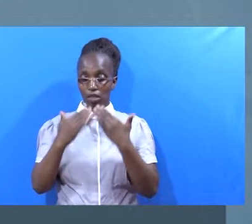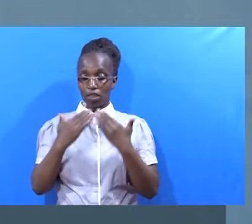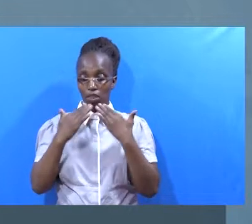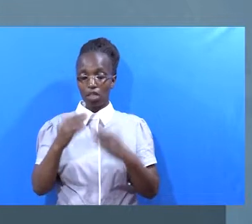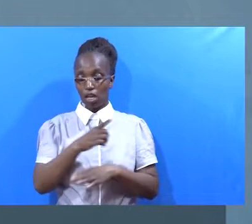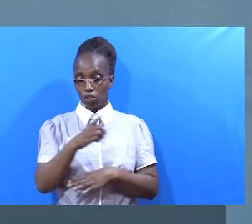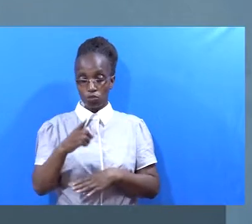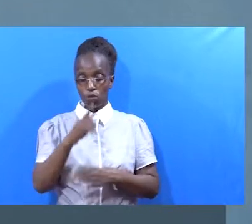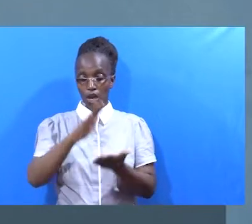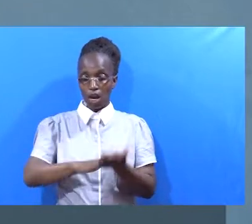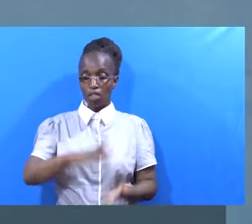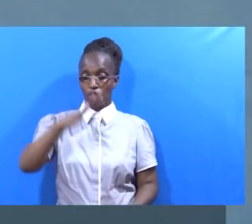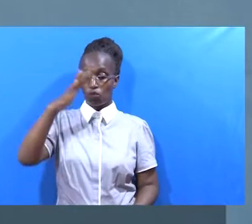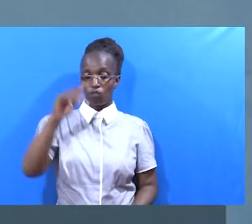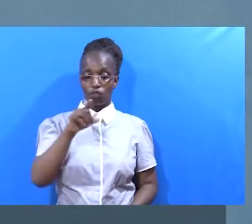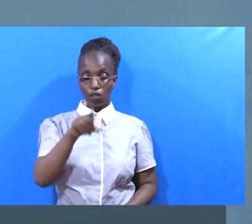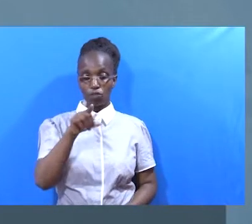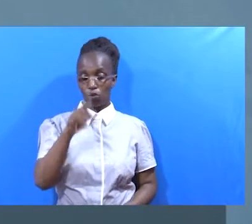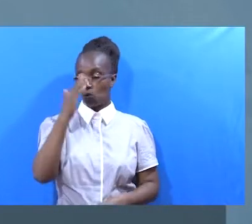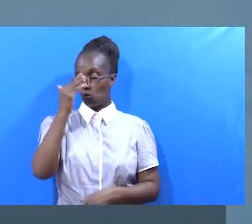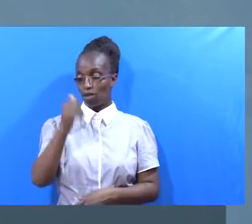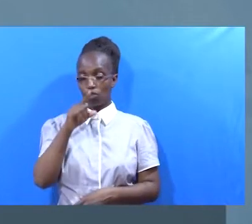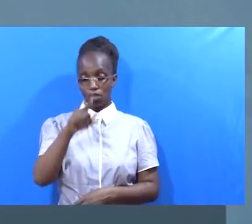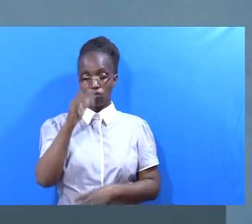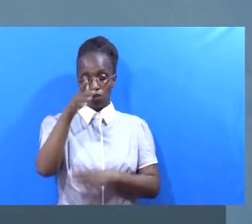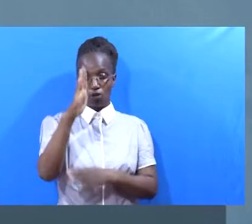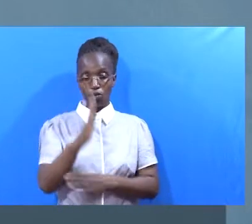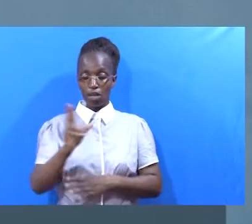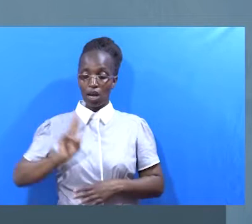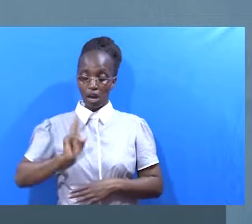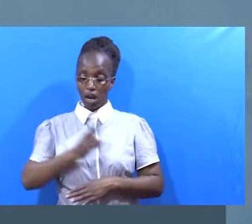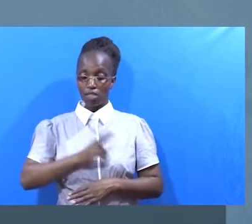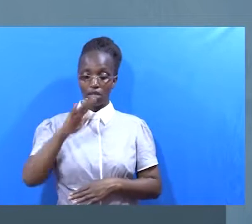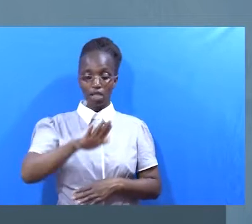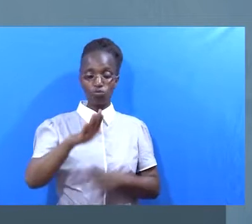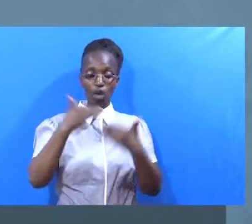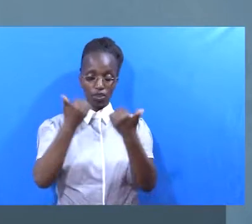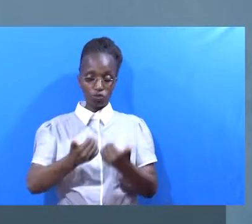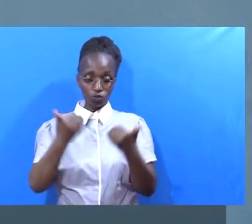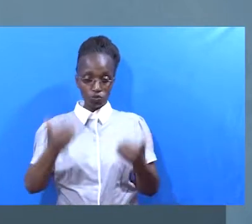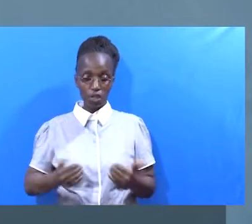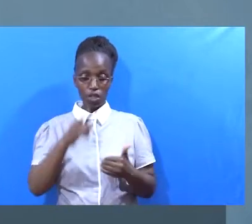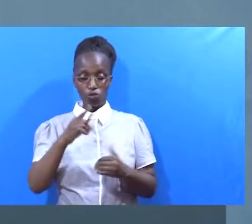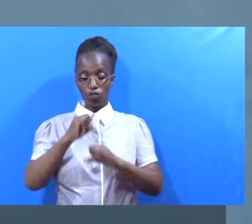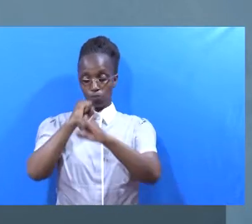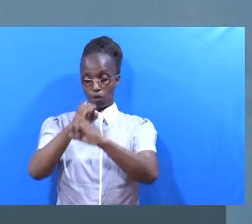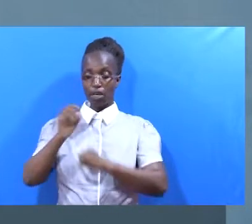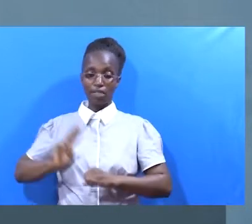leo Tuakushukuru, tuakutukuza Kwa mana we ni mungu mkuu Nasi, tukiwa toto wako nduniani hii